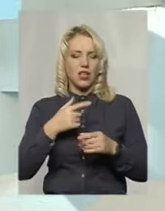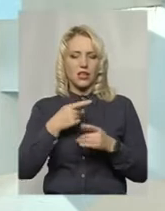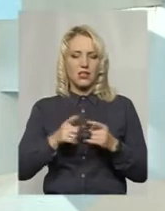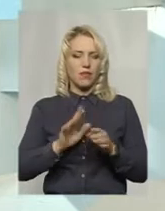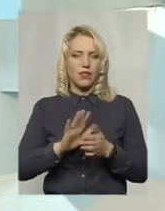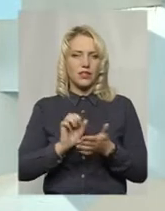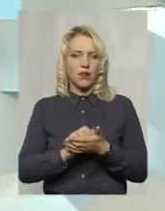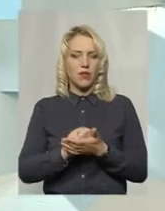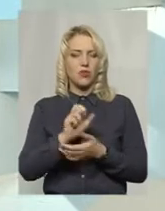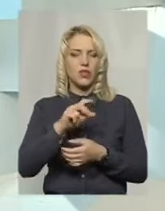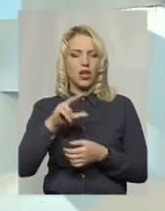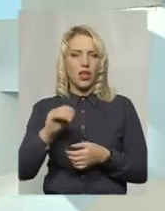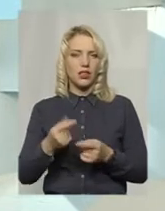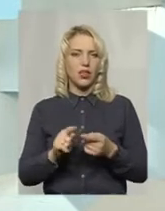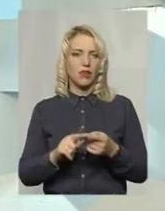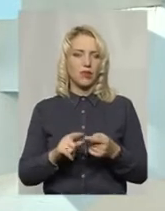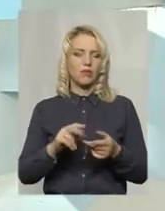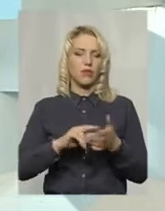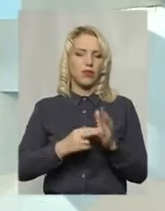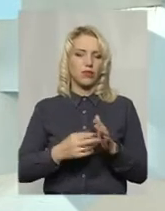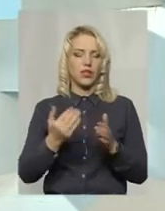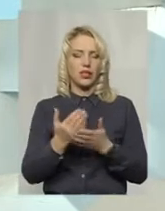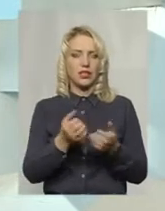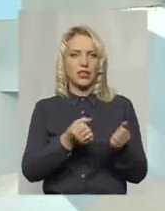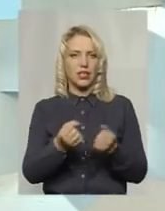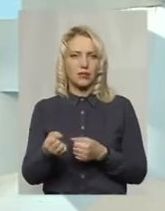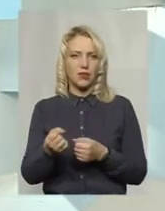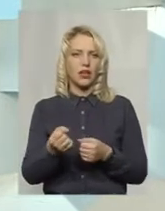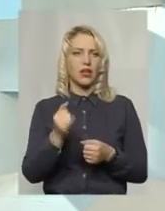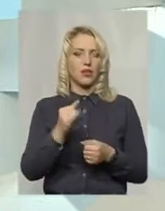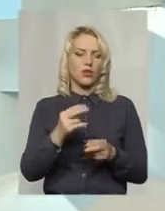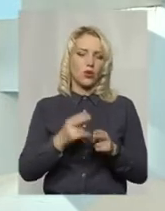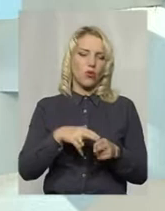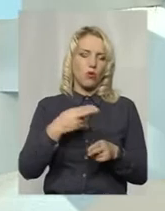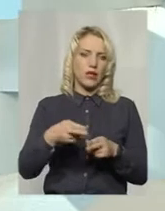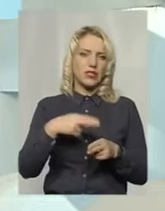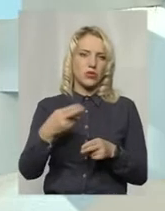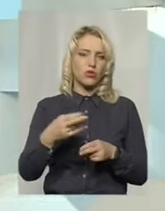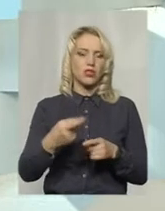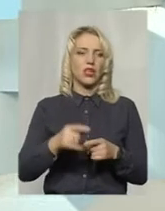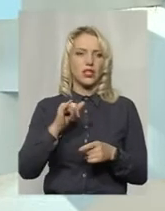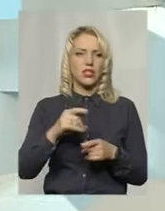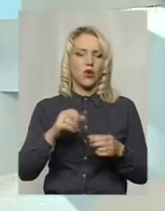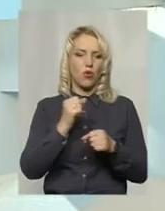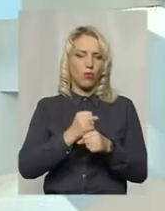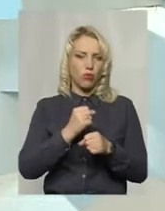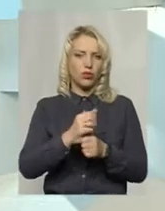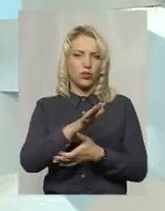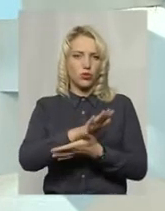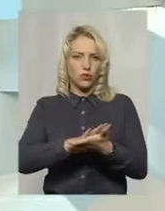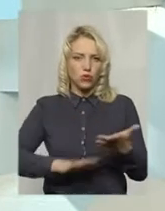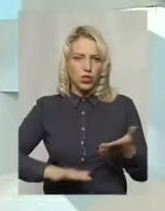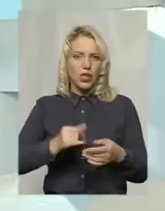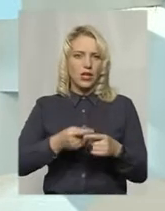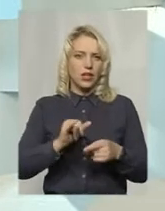займаюся. Але воно йде по плану, деякі затримки були, вони компенсуються, воно здоганяється, власне, роботи йдуть. І